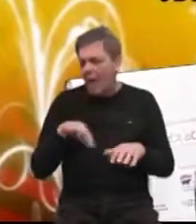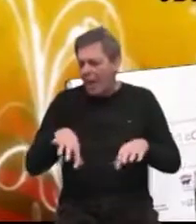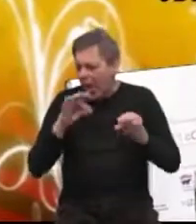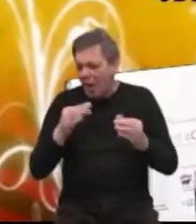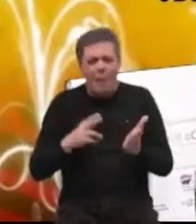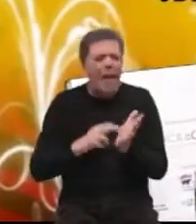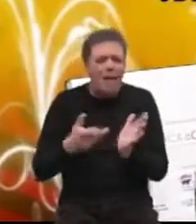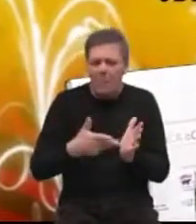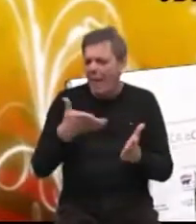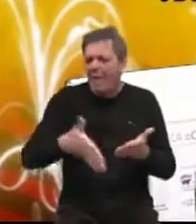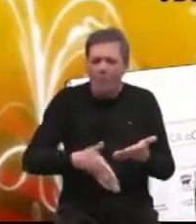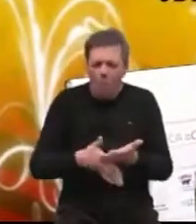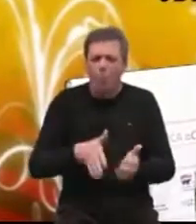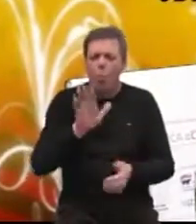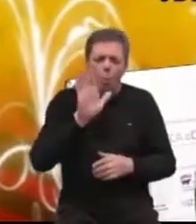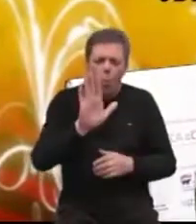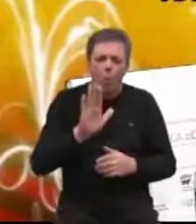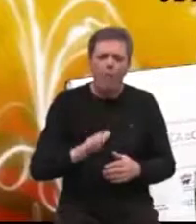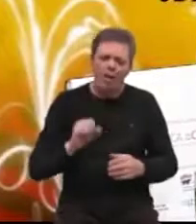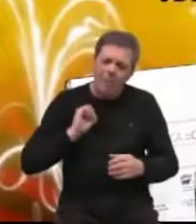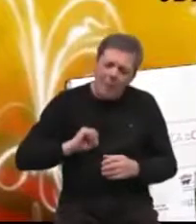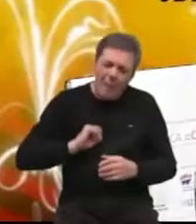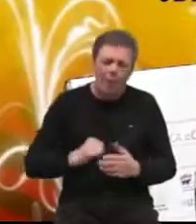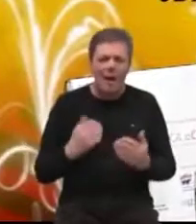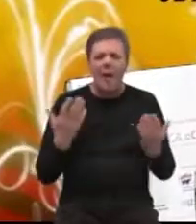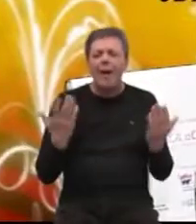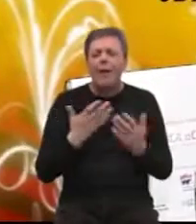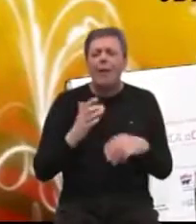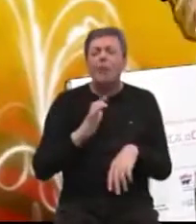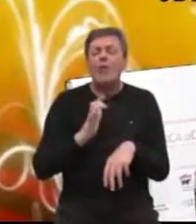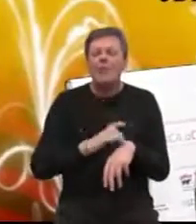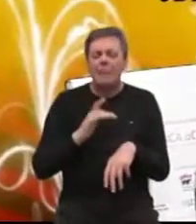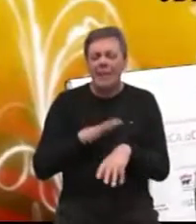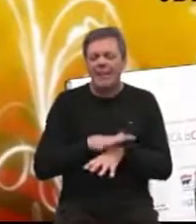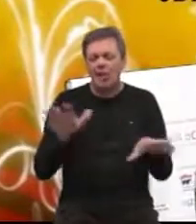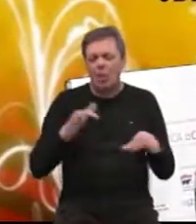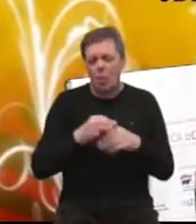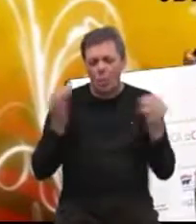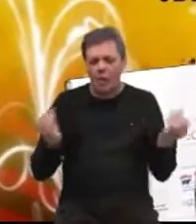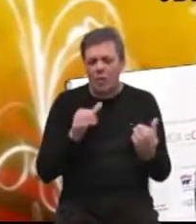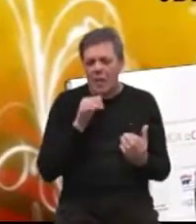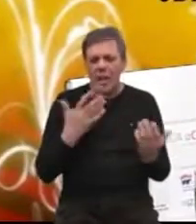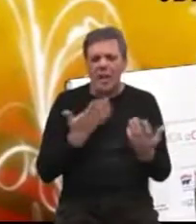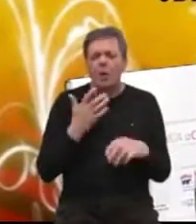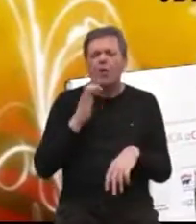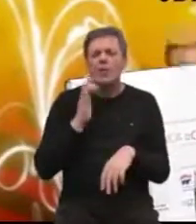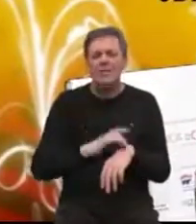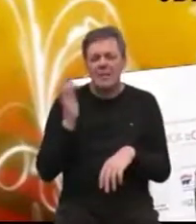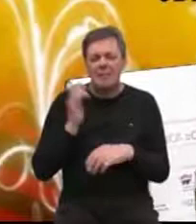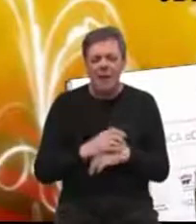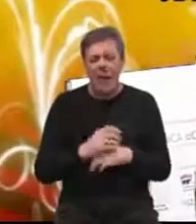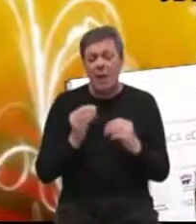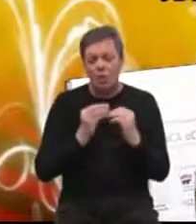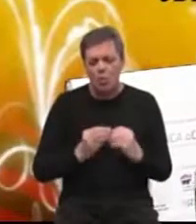da vam pomognu u vašim naporima kako senzibilizira široku javnost i kako senzibilira